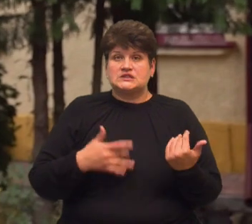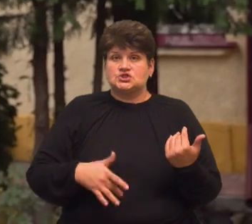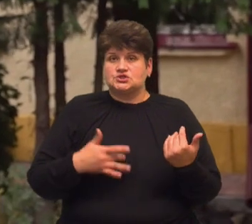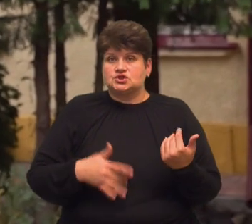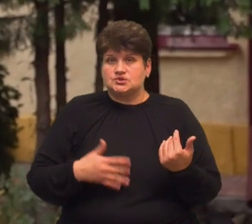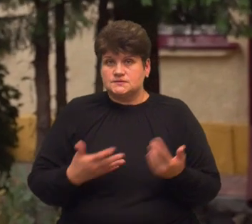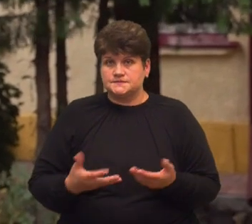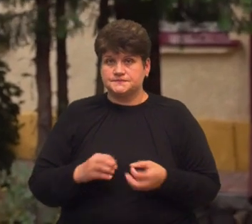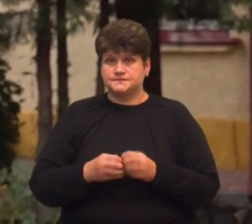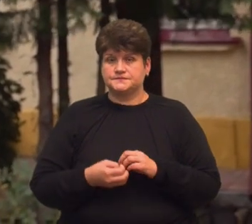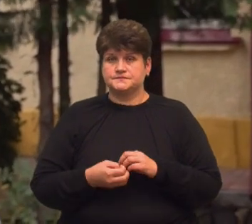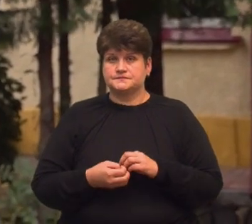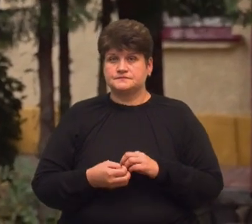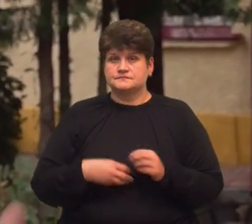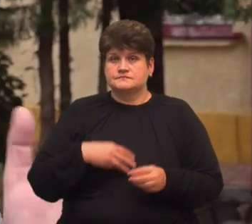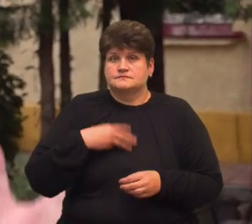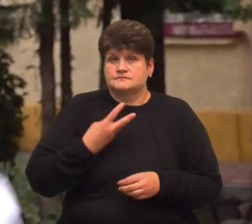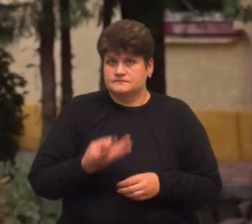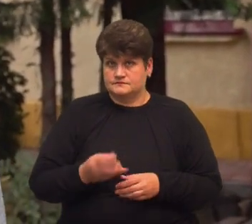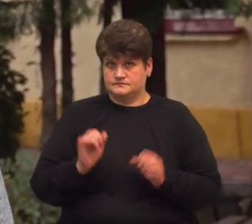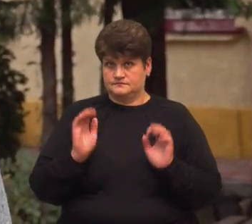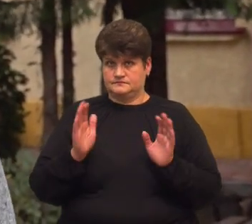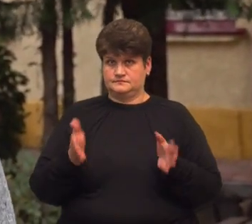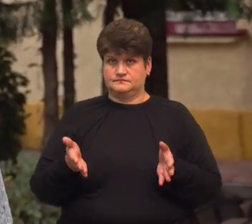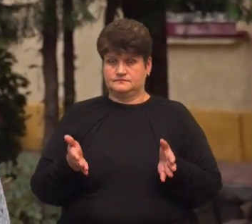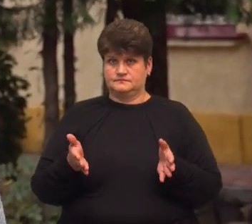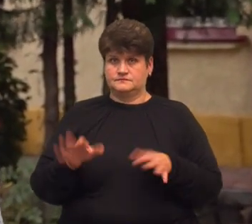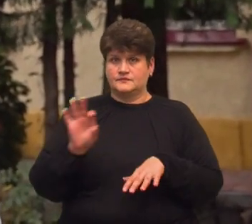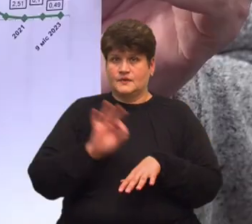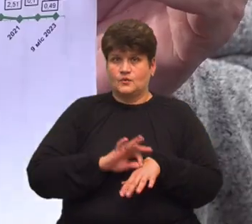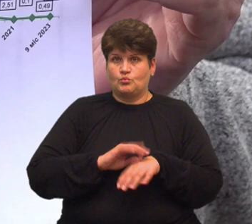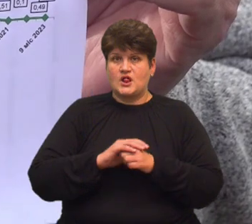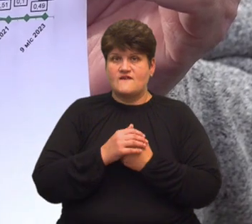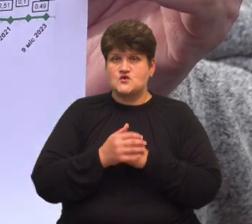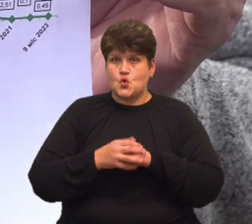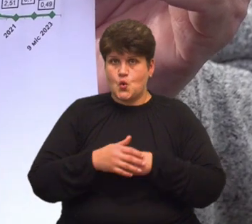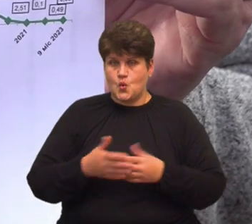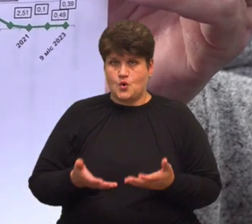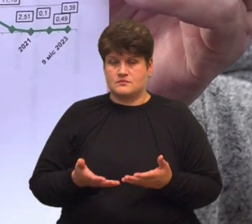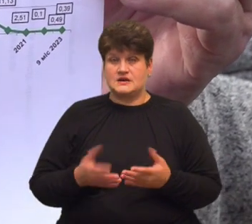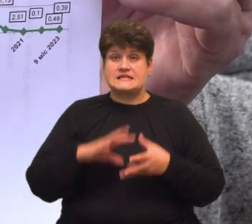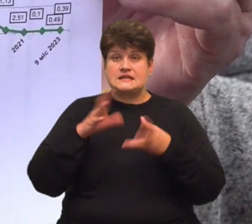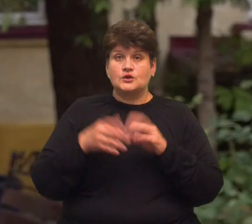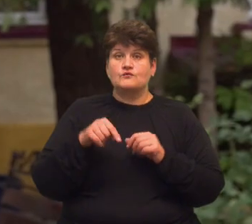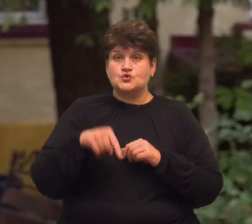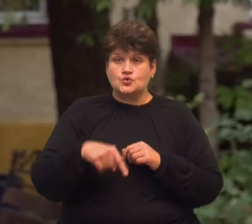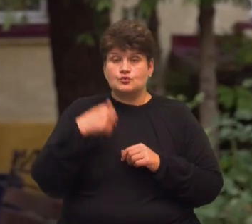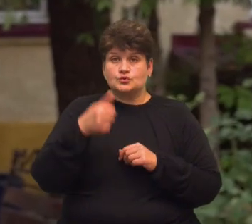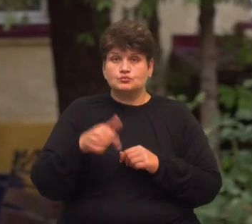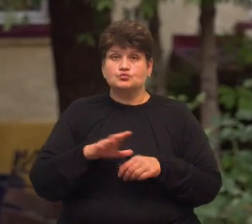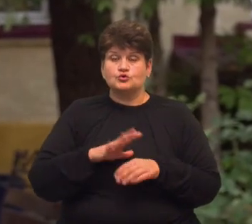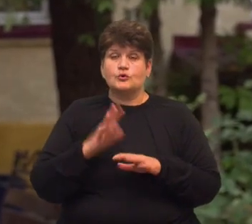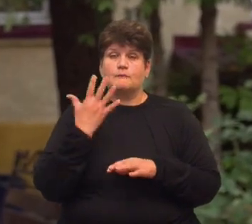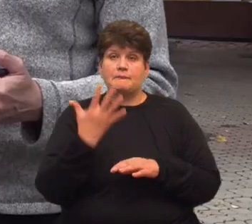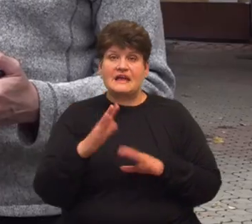-кишкового тракту, нудоти, блювоти, до болей в суглобах. Загалом цього року в області було 5 випадків